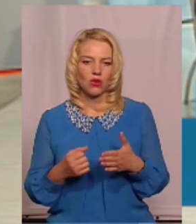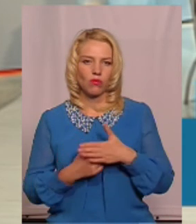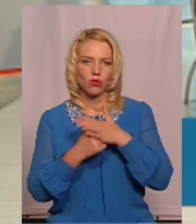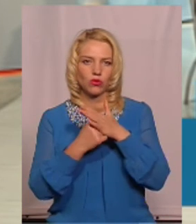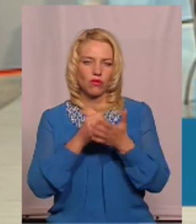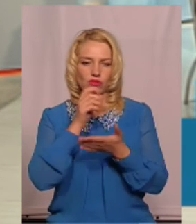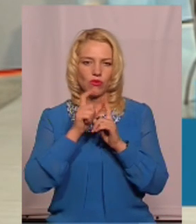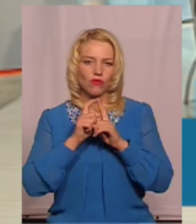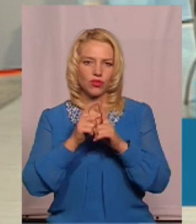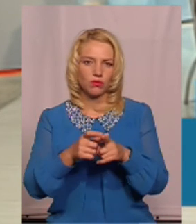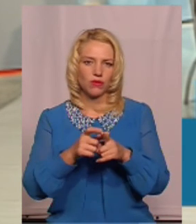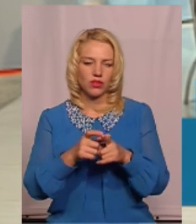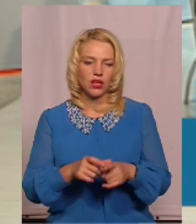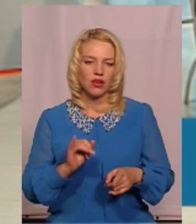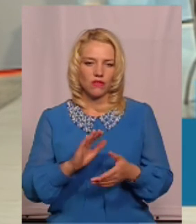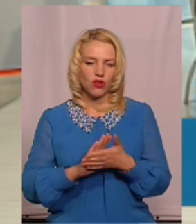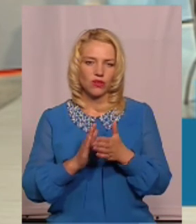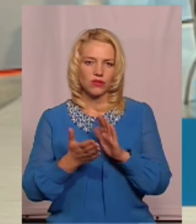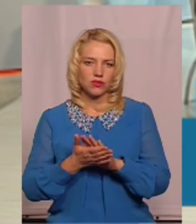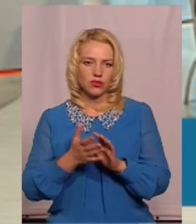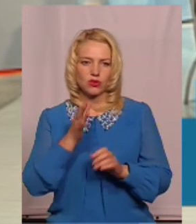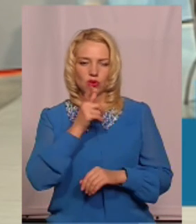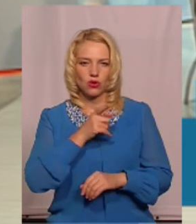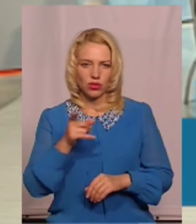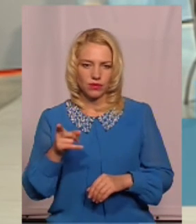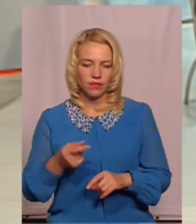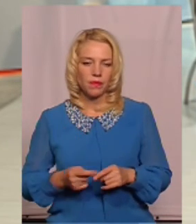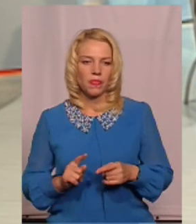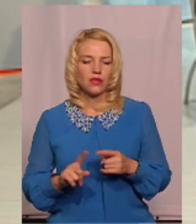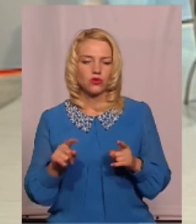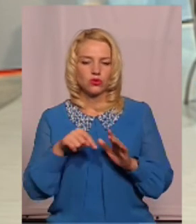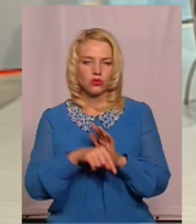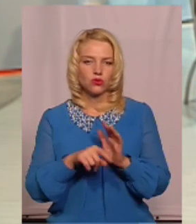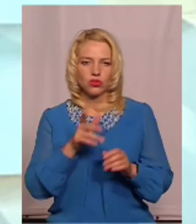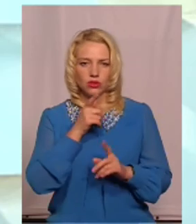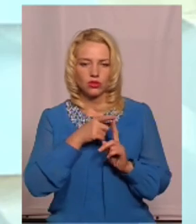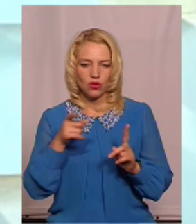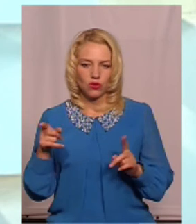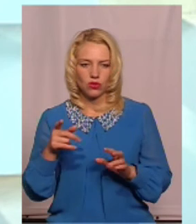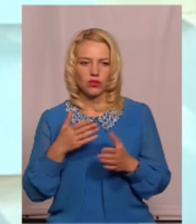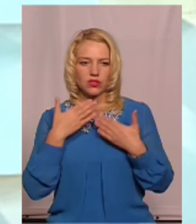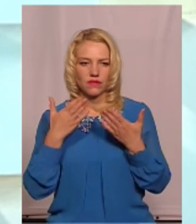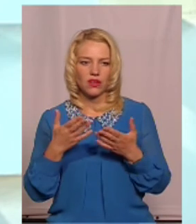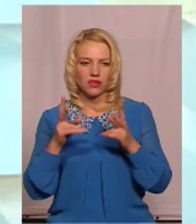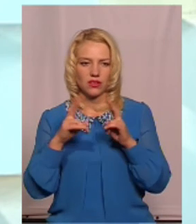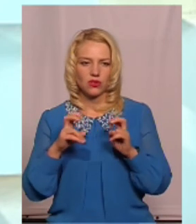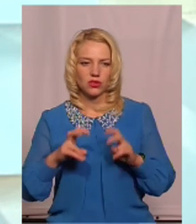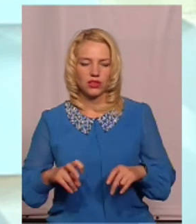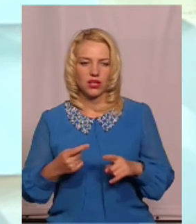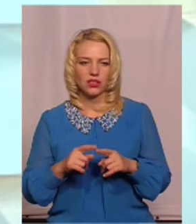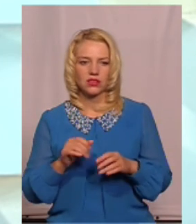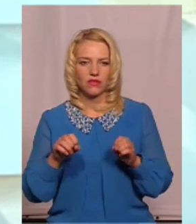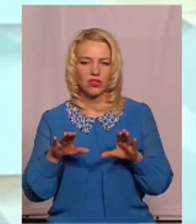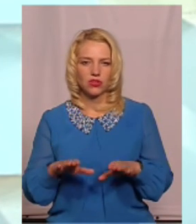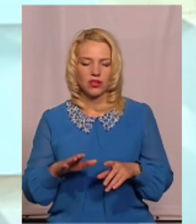відповідь у встановлений законом строк. Що стосується цього строку? Звернення розглядаються і вирішуються у термін